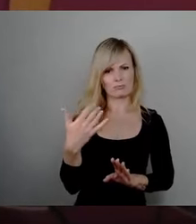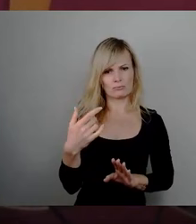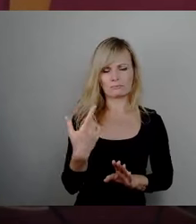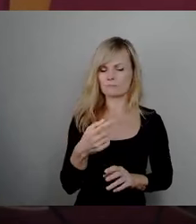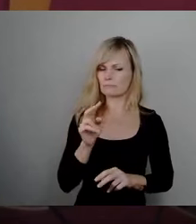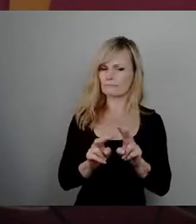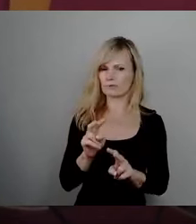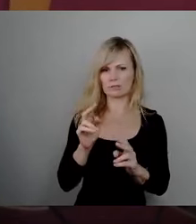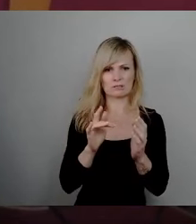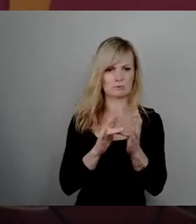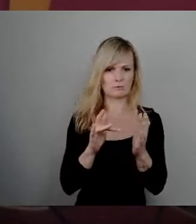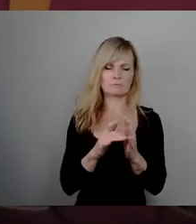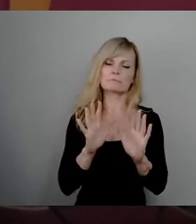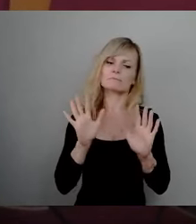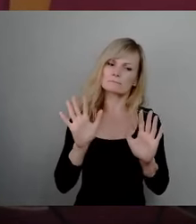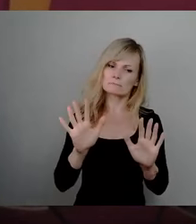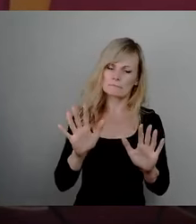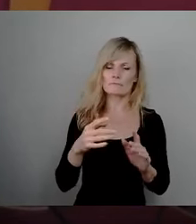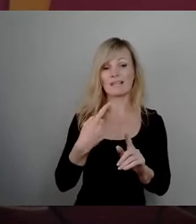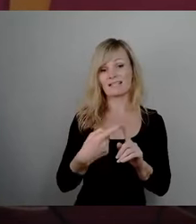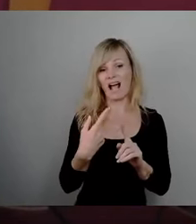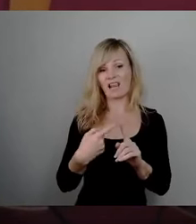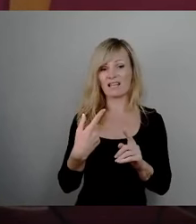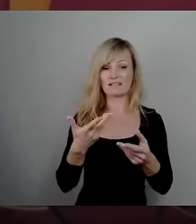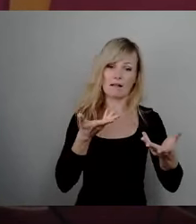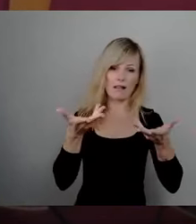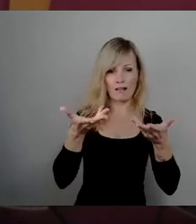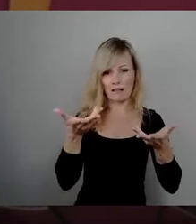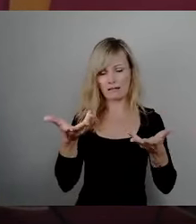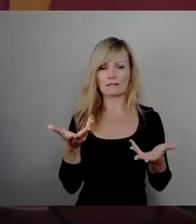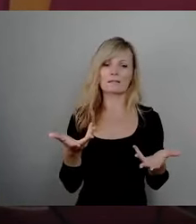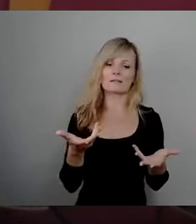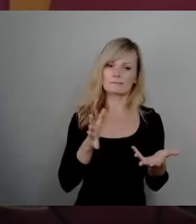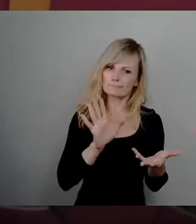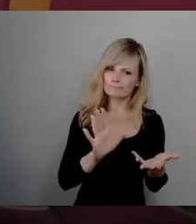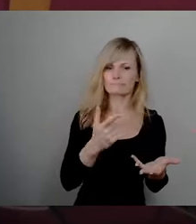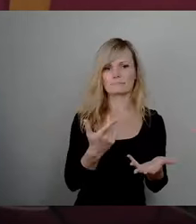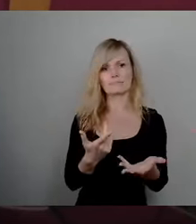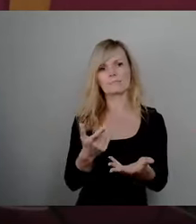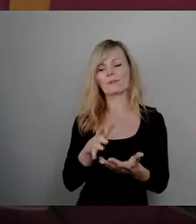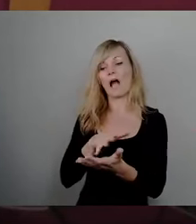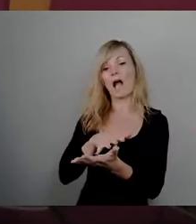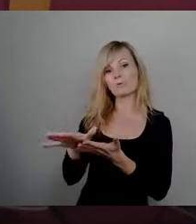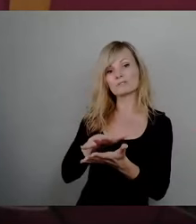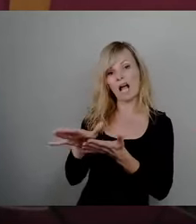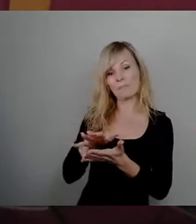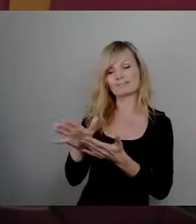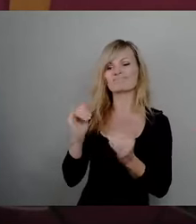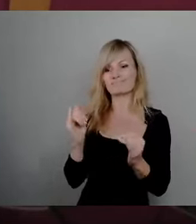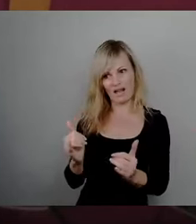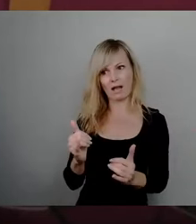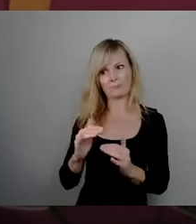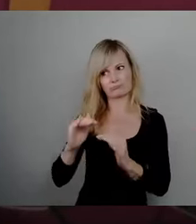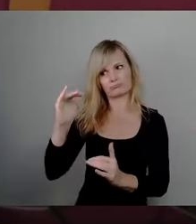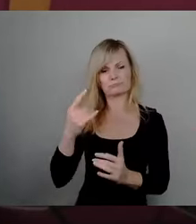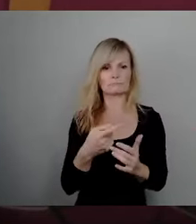argumentiert, sollte man auch berücksichtigen, dass wir eben auch auf der Aufgabenseite auch Kostensteigerungen haben, die wir sozusagen auch nicht